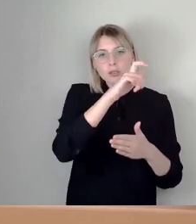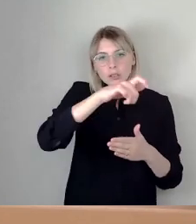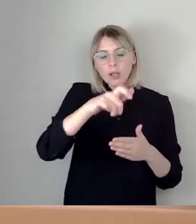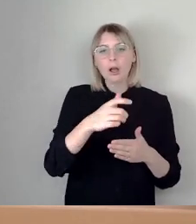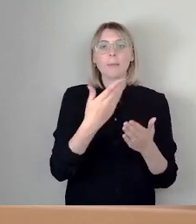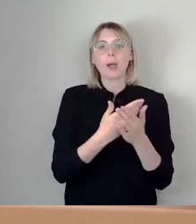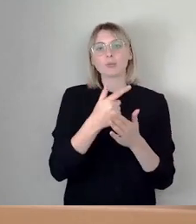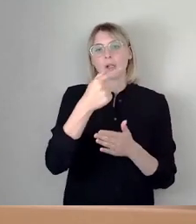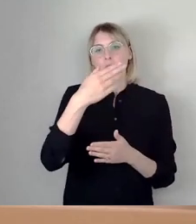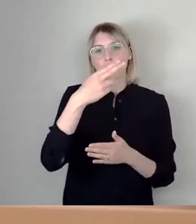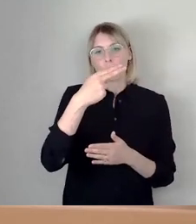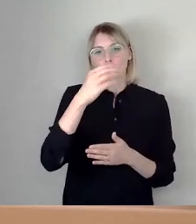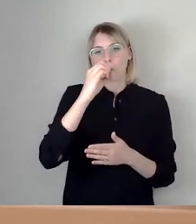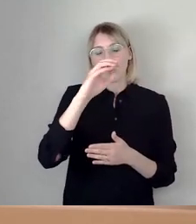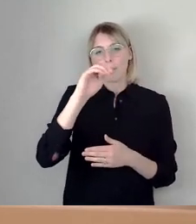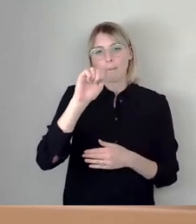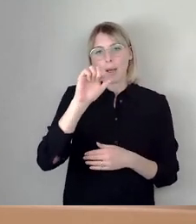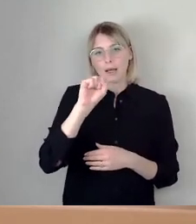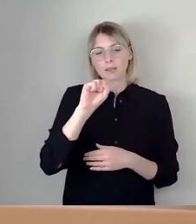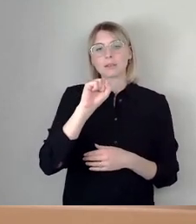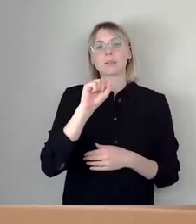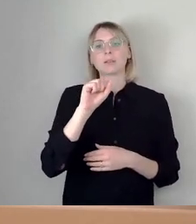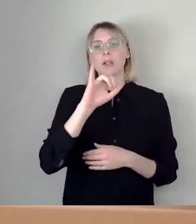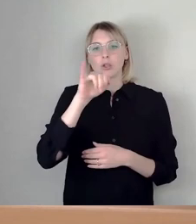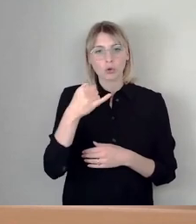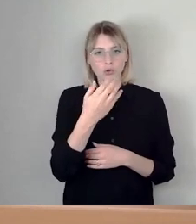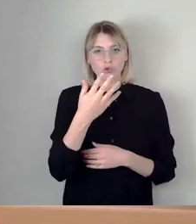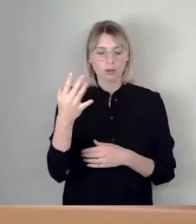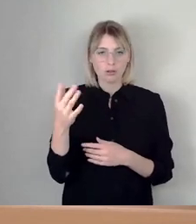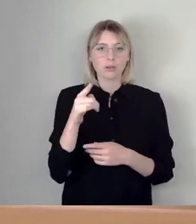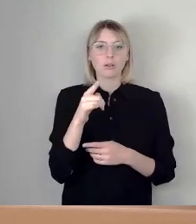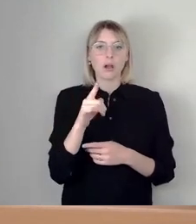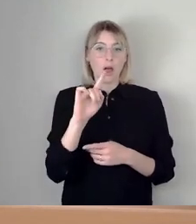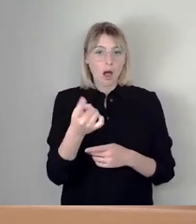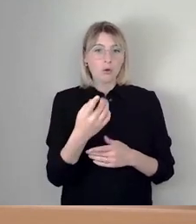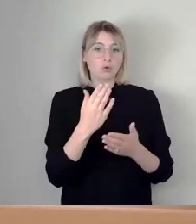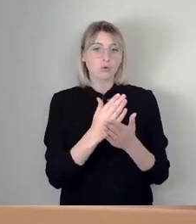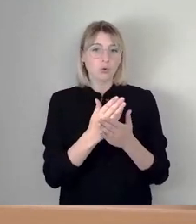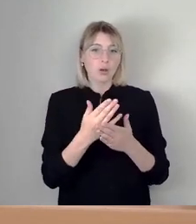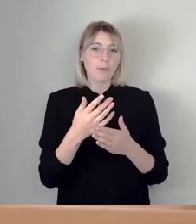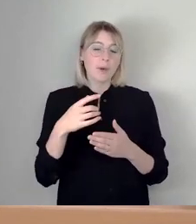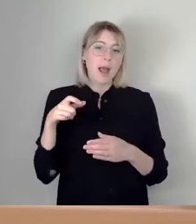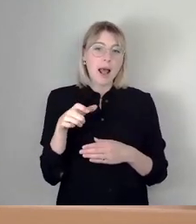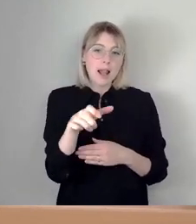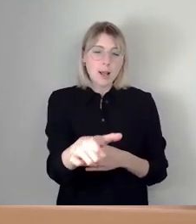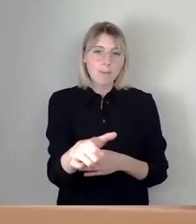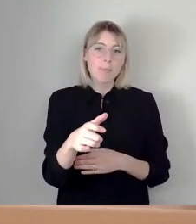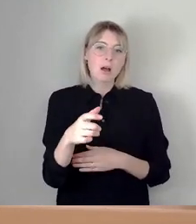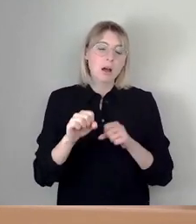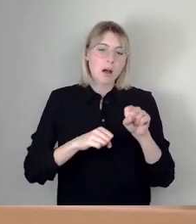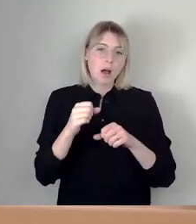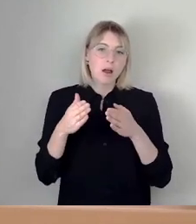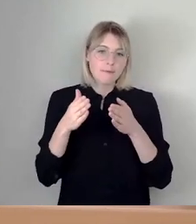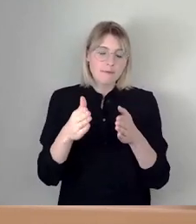der mit Unterstützung der Kunstkommission Plastiken an den Papierkörben am Elberadweg, denn die Elbwiesen sind da ja auch